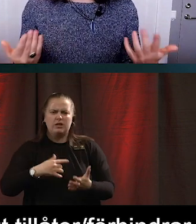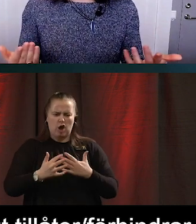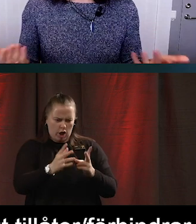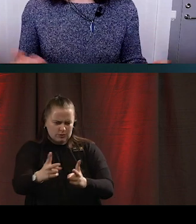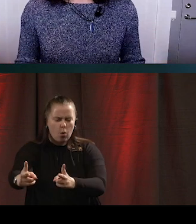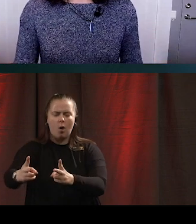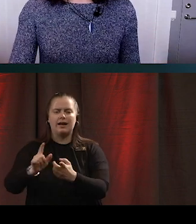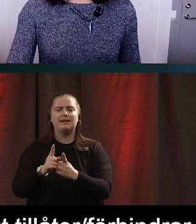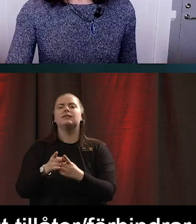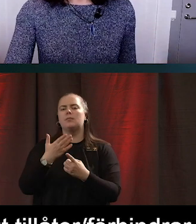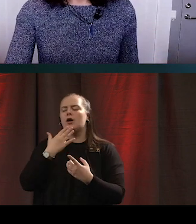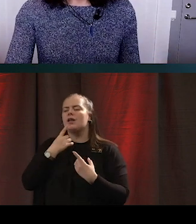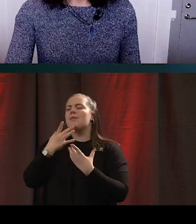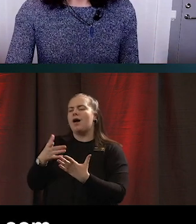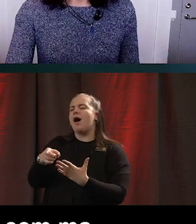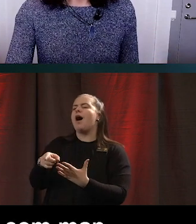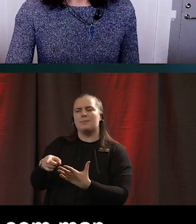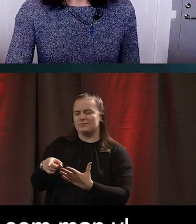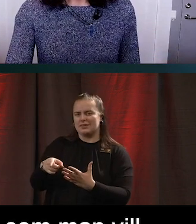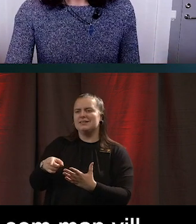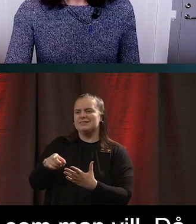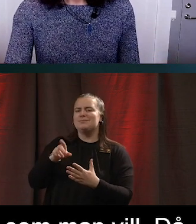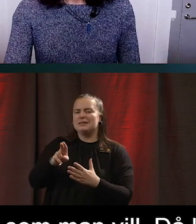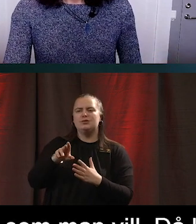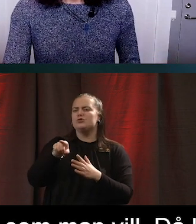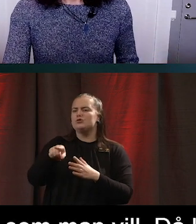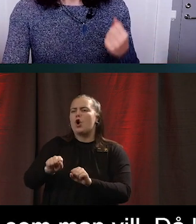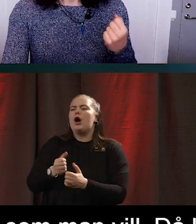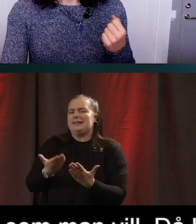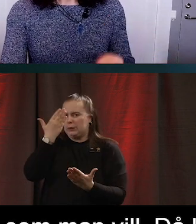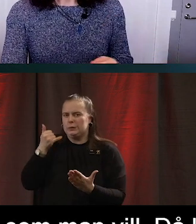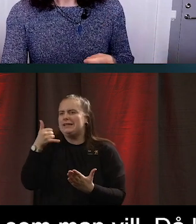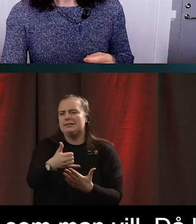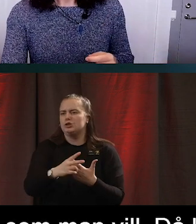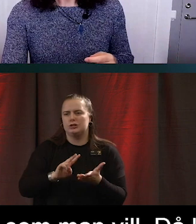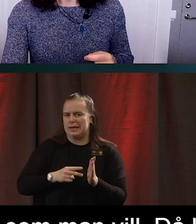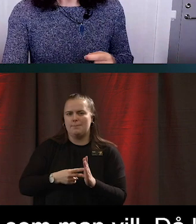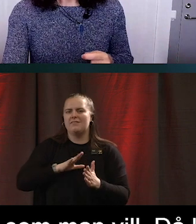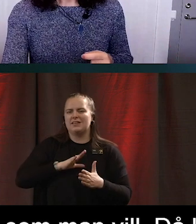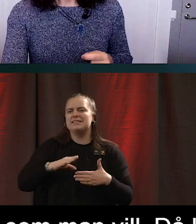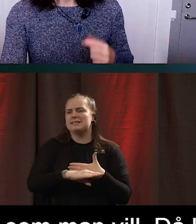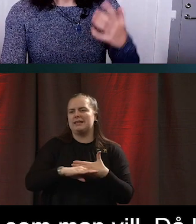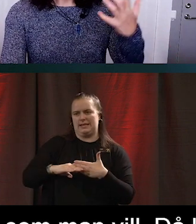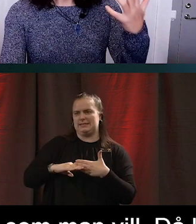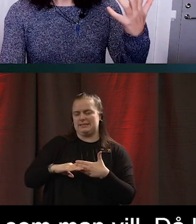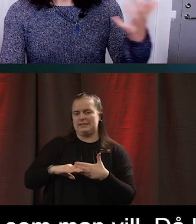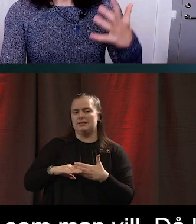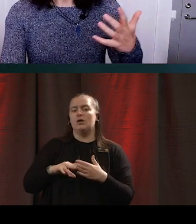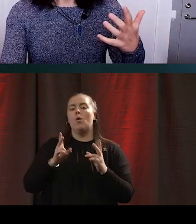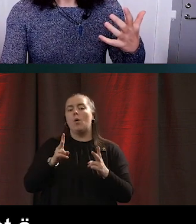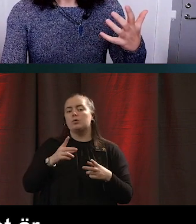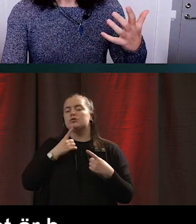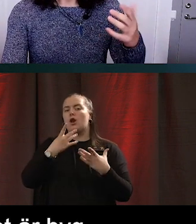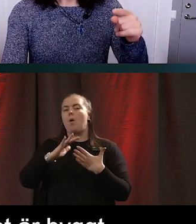Kan det vara bra att säga att jag har inte byggt så så att du inte ska kunna göra det? Och sen slutligen peka på återkopplingen som finns. Vilka är